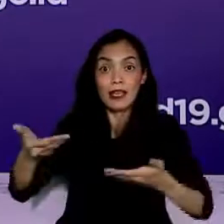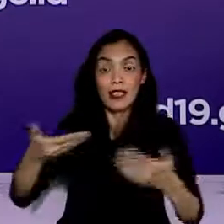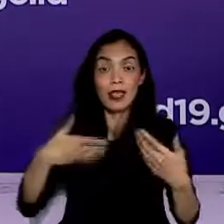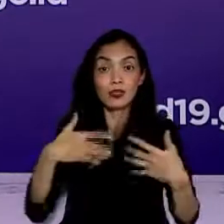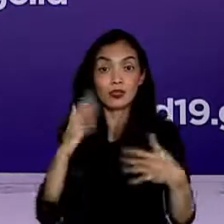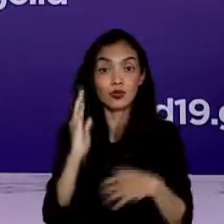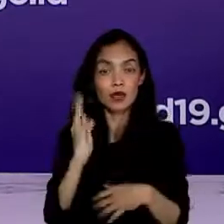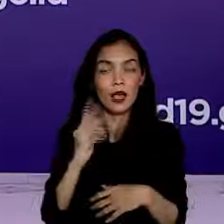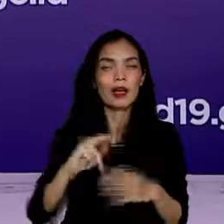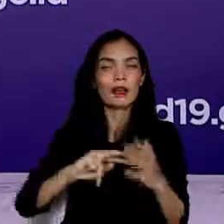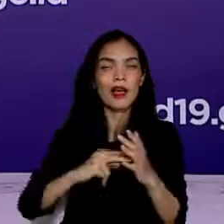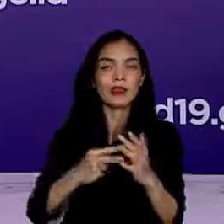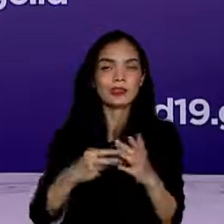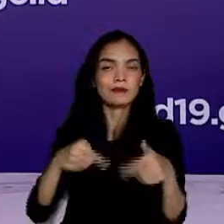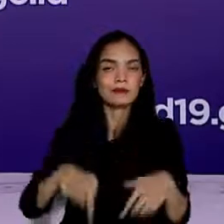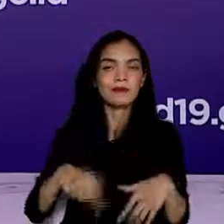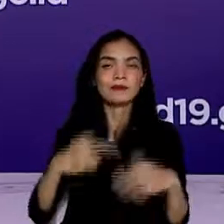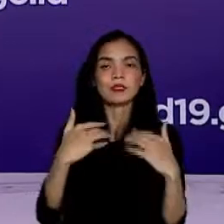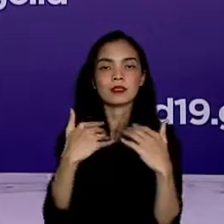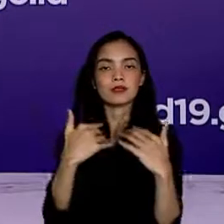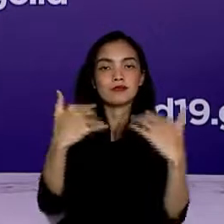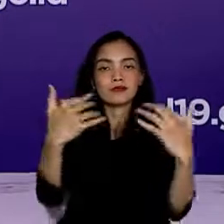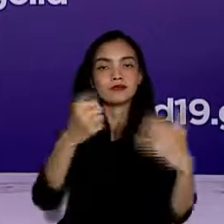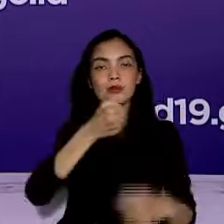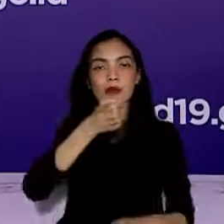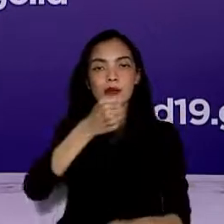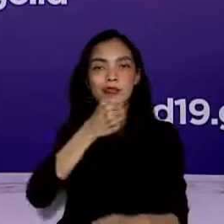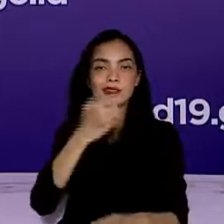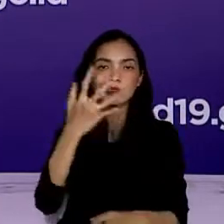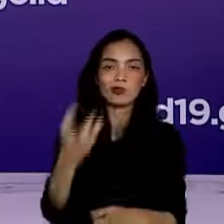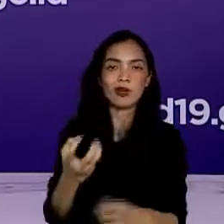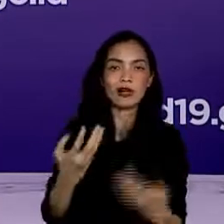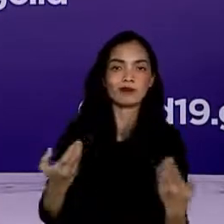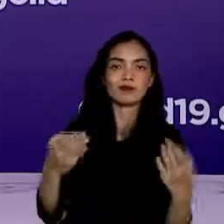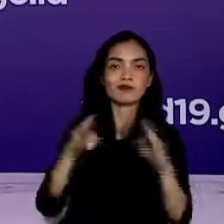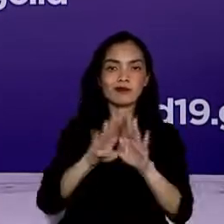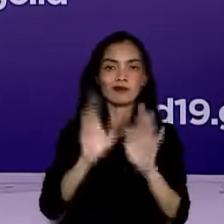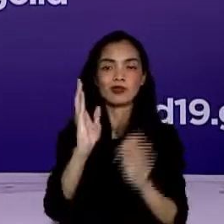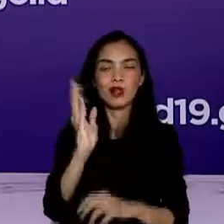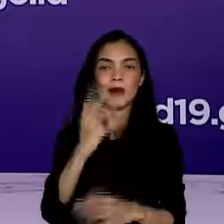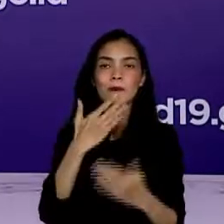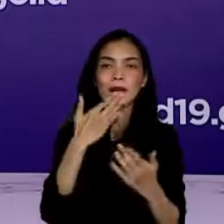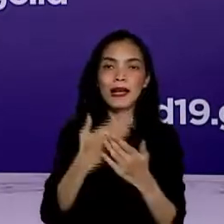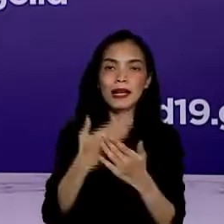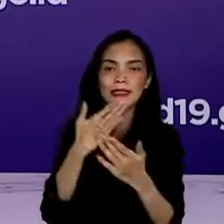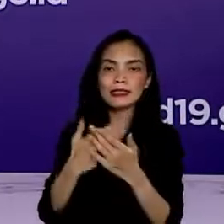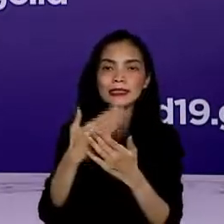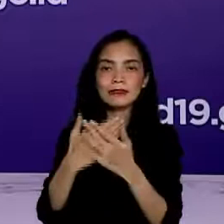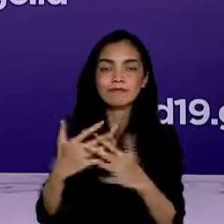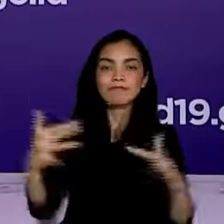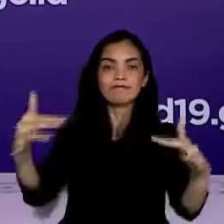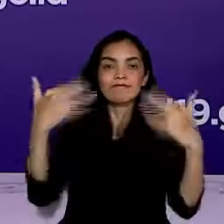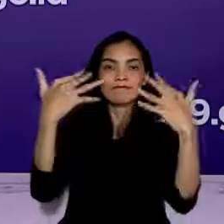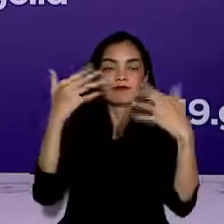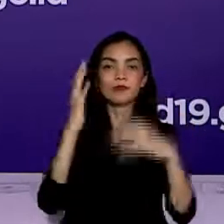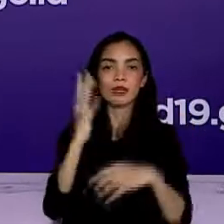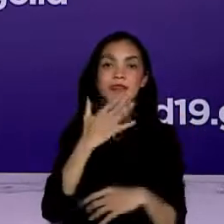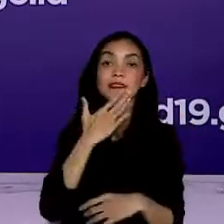media. Dengan demikian, konferensi pers pada sore hari ini berakhir. Sekali lagi, terima kasih perhatiannya.